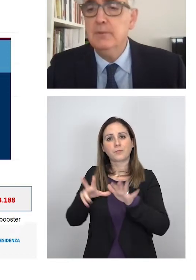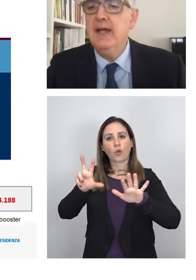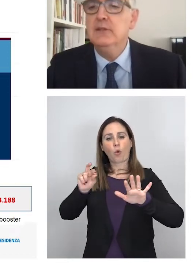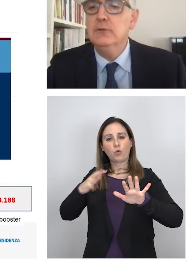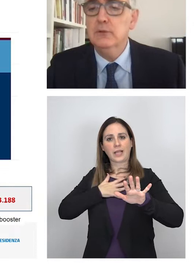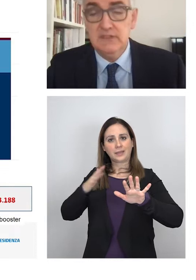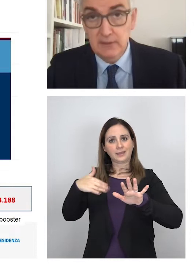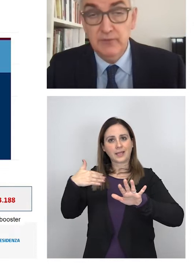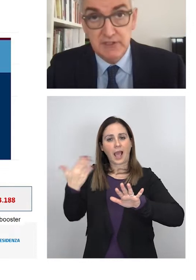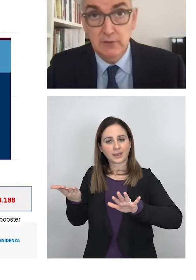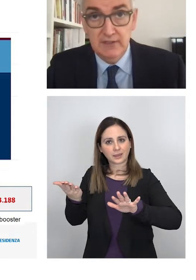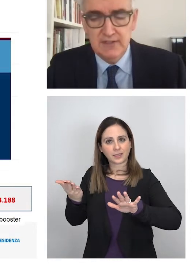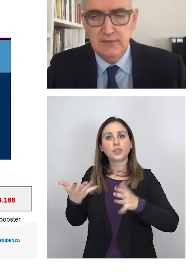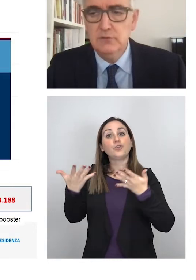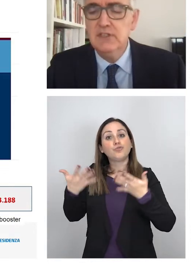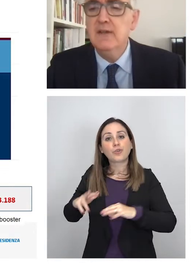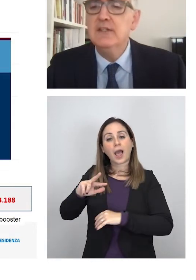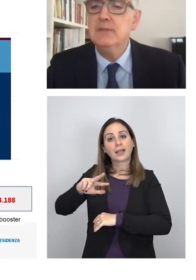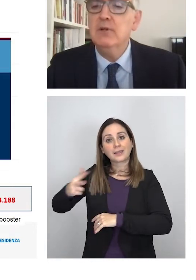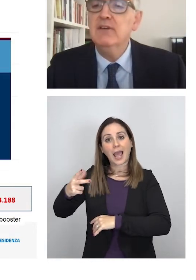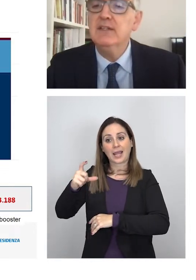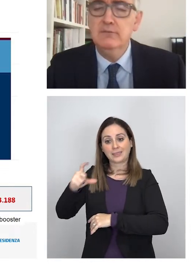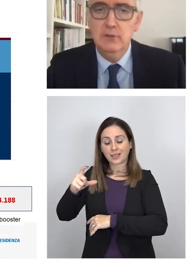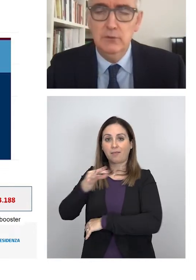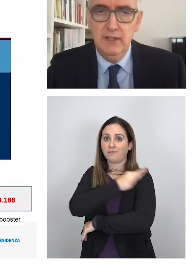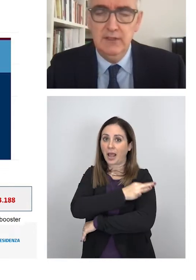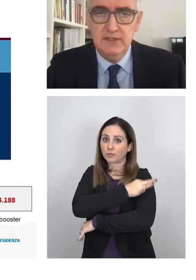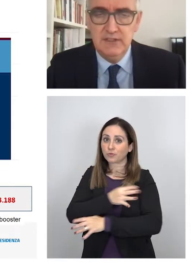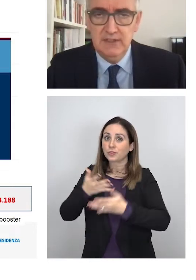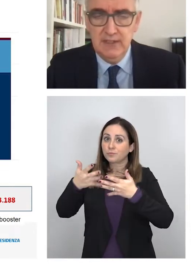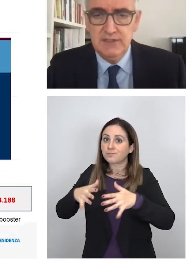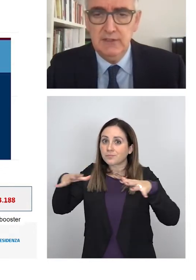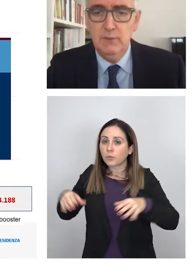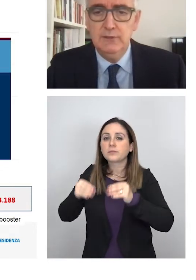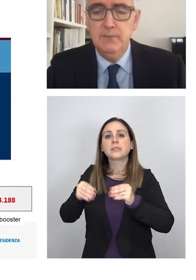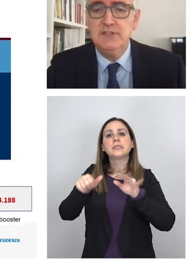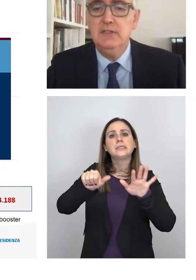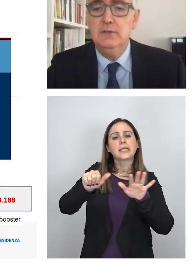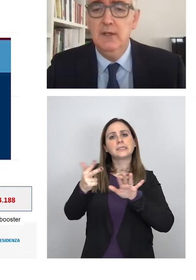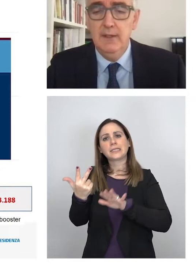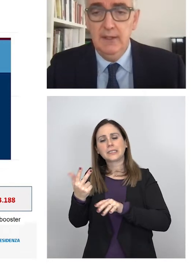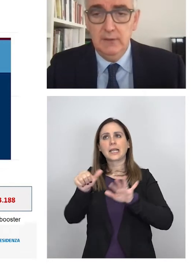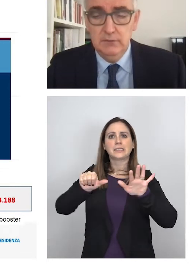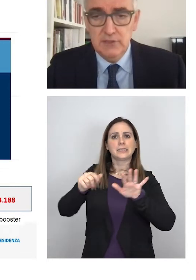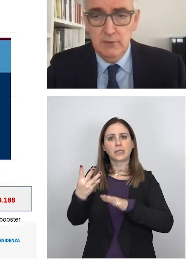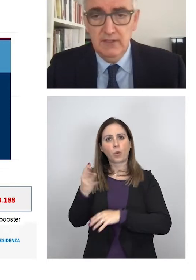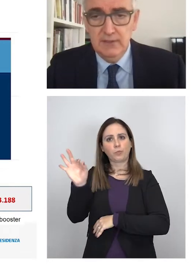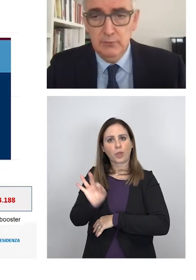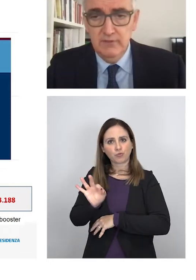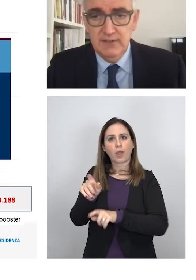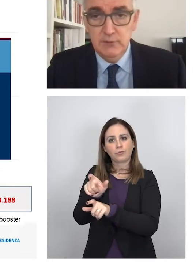hanno superato che stanno facendo la terza dose siamo arrivati a un valore del 63-64% e